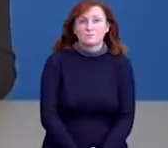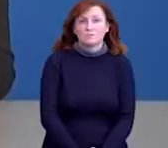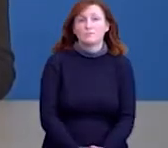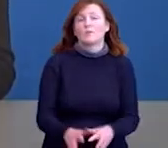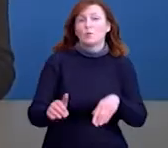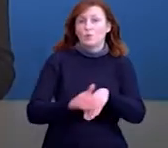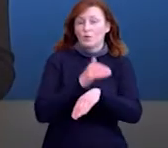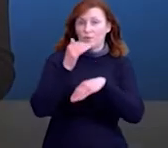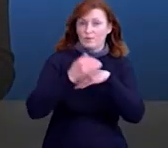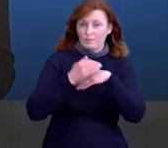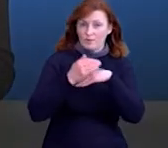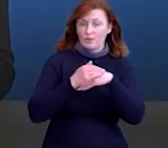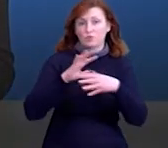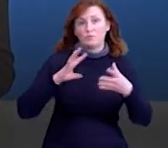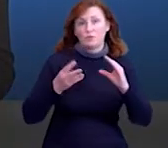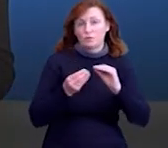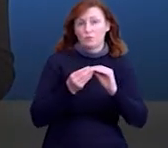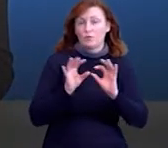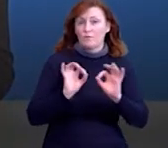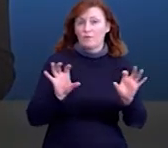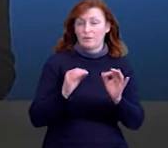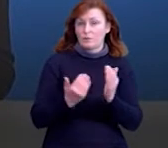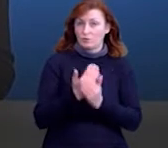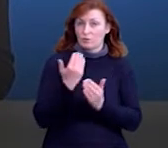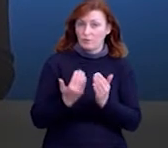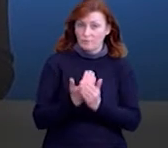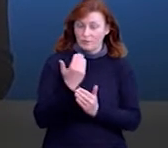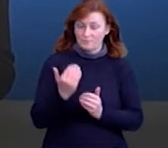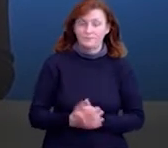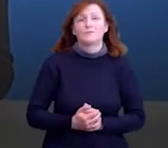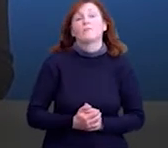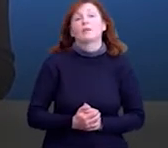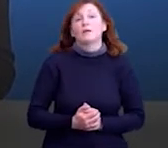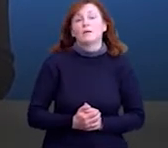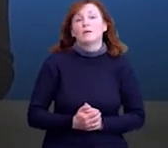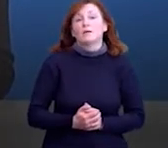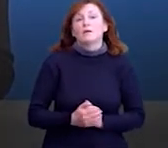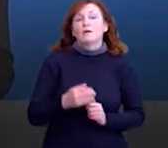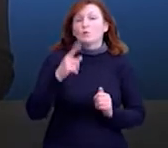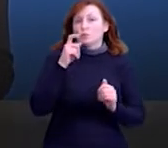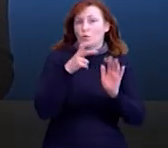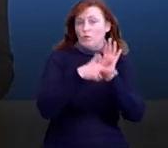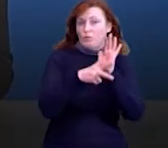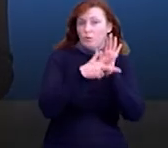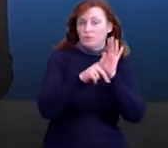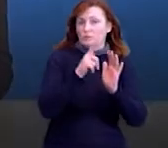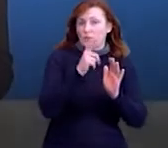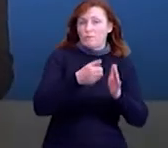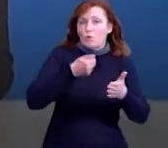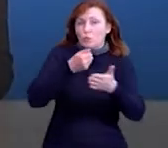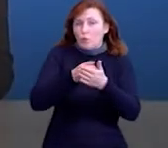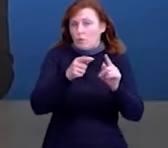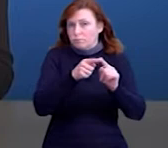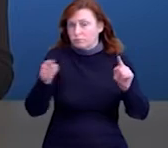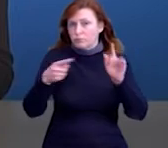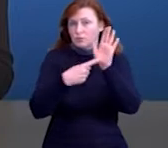Добрий вечір. В ефірі підсумковий випуск новин на ЮА Черніїв. Я Наталія Гоман. Від 170 гривень до 6 тисяч